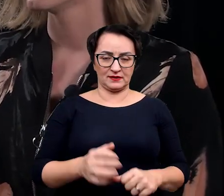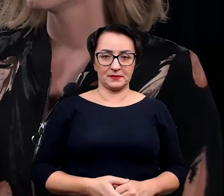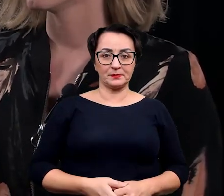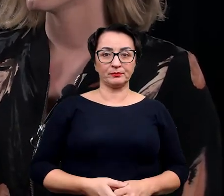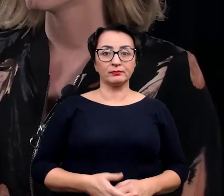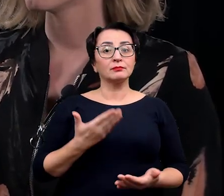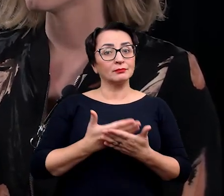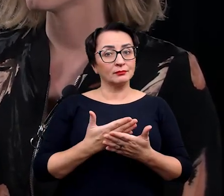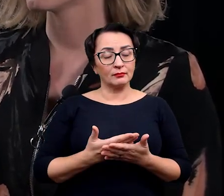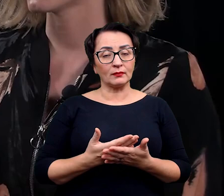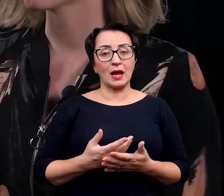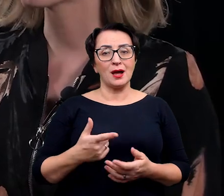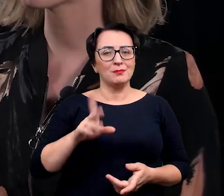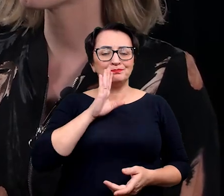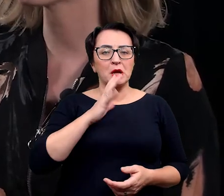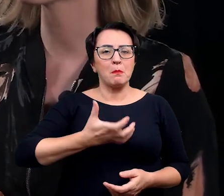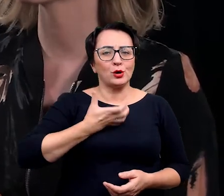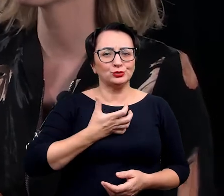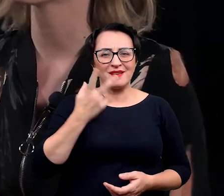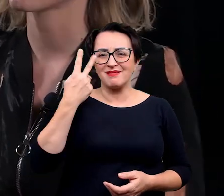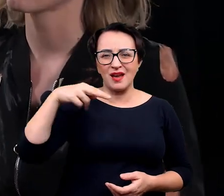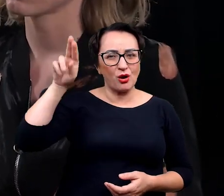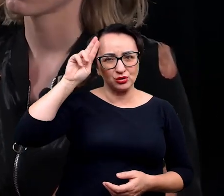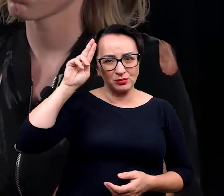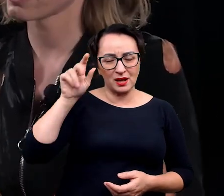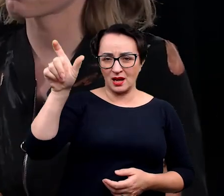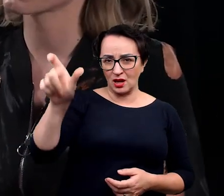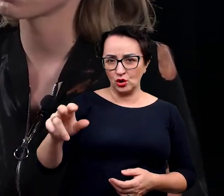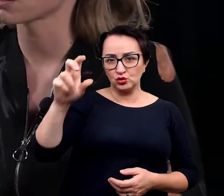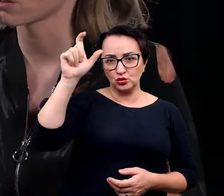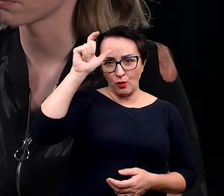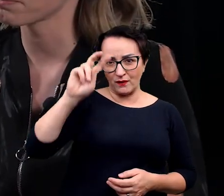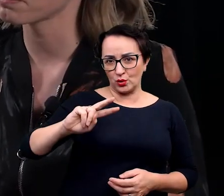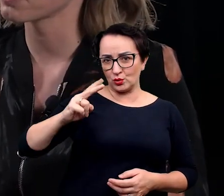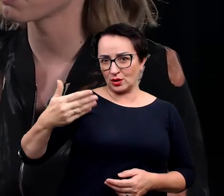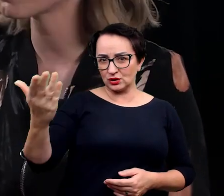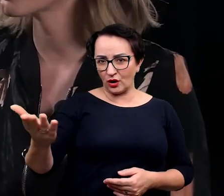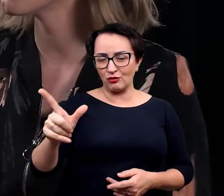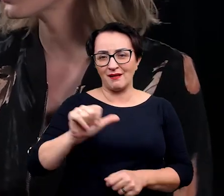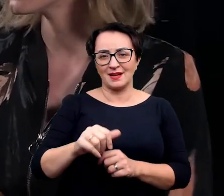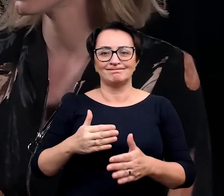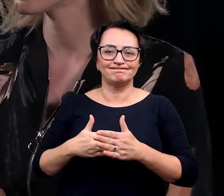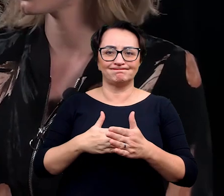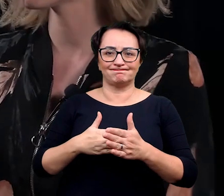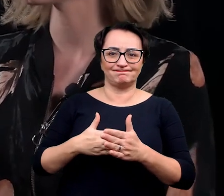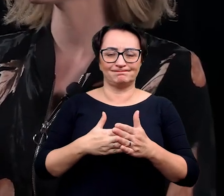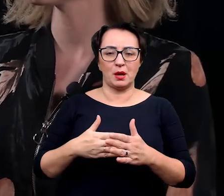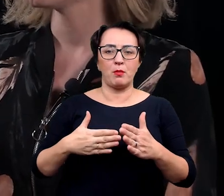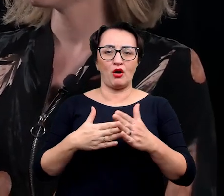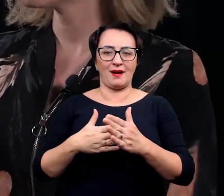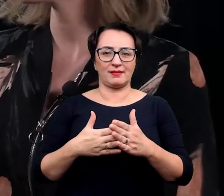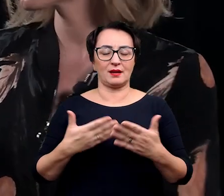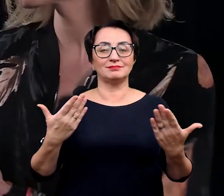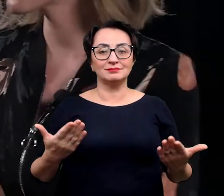takie poczucie niezrozumienia u człowieka po drugiej stronie powoduje blokadę w naturalny sposób.